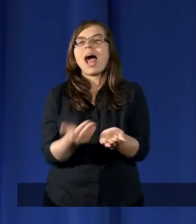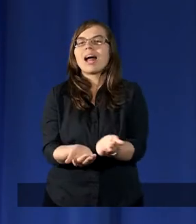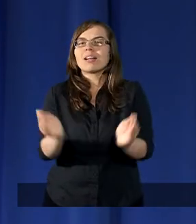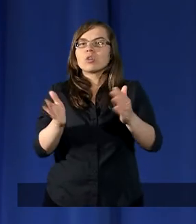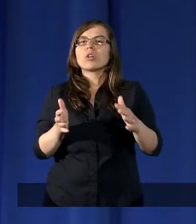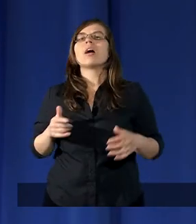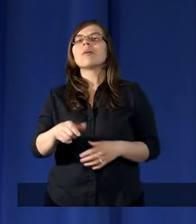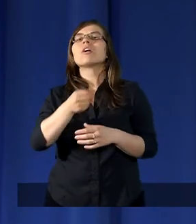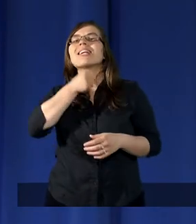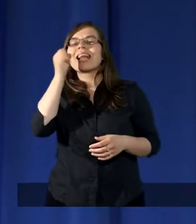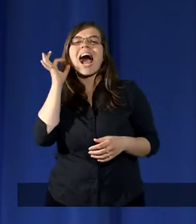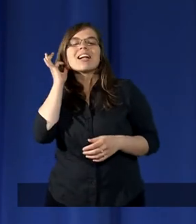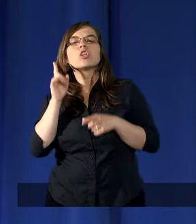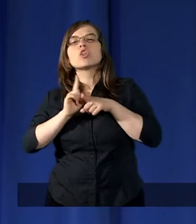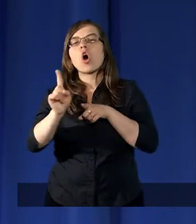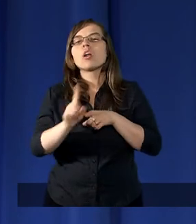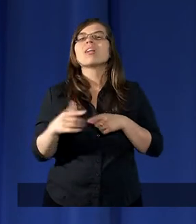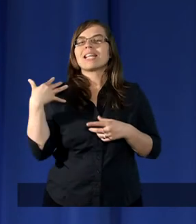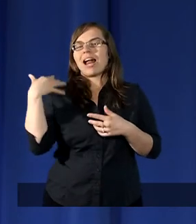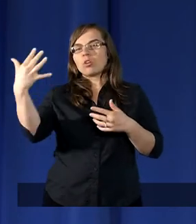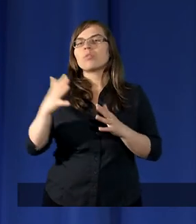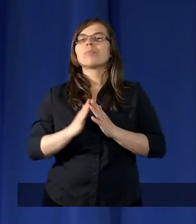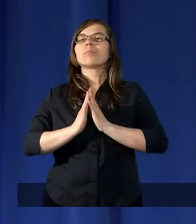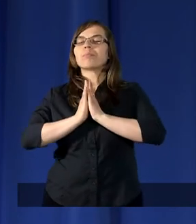starszą siostrę dwunastoletnią